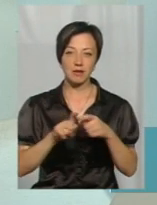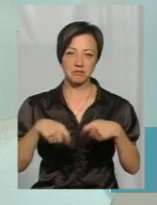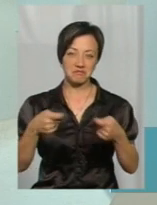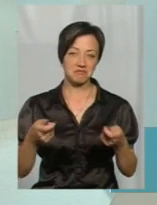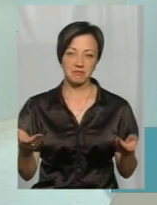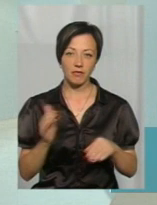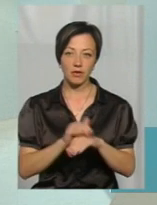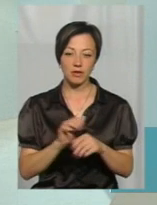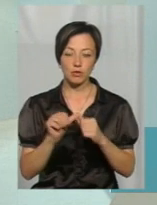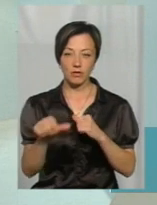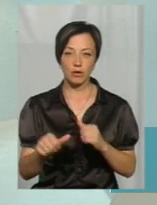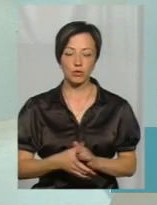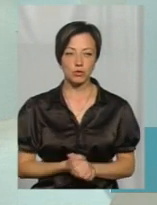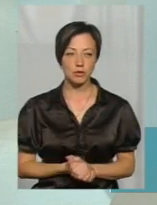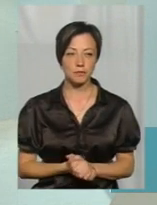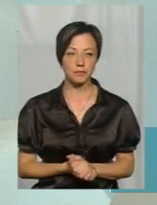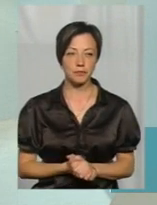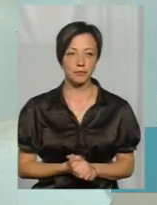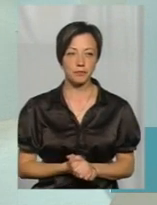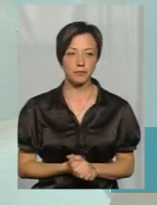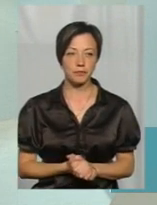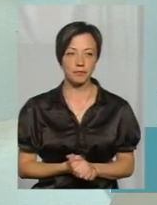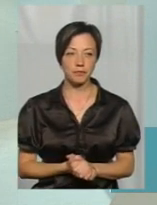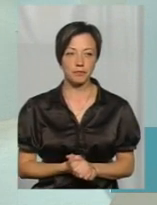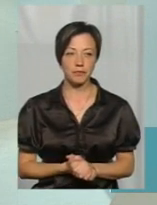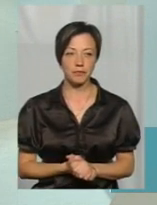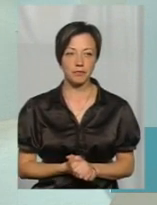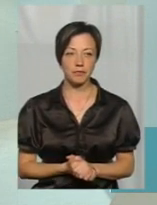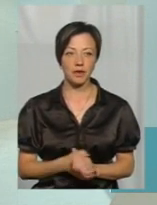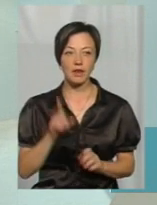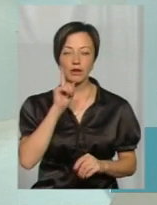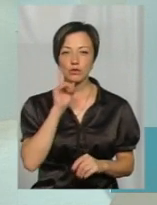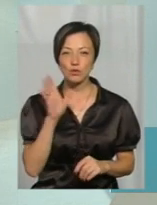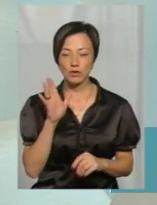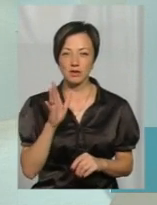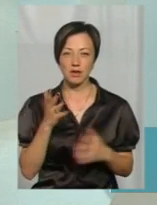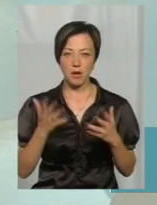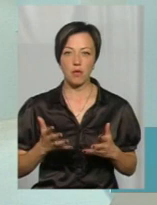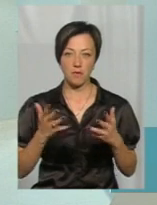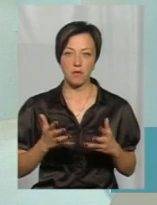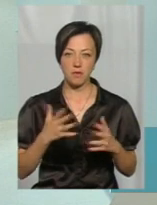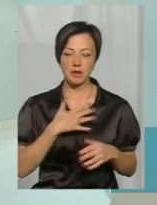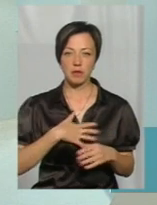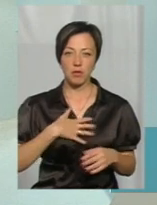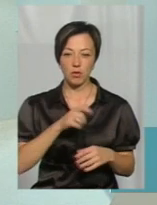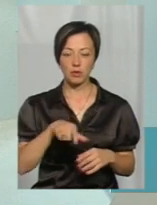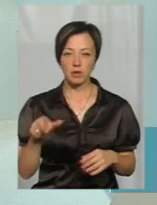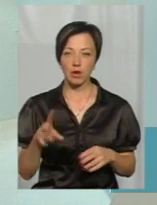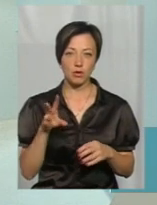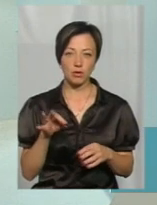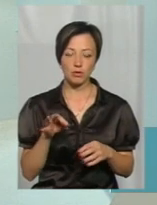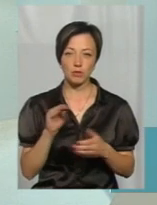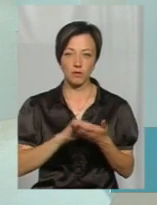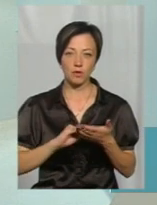практично виключено. Вони якось становлять таку от незручність, якесь занепокоєння людей. Ну, вони, я